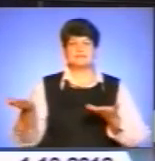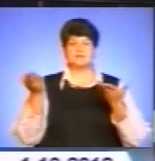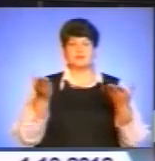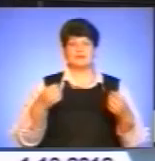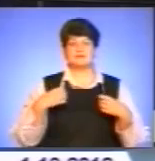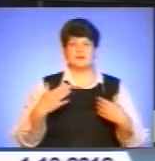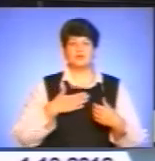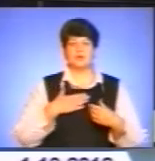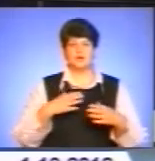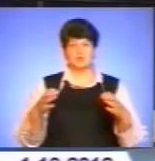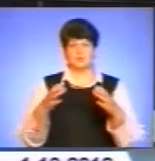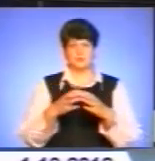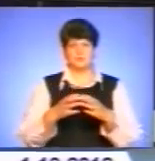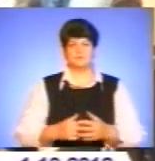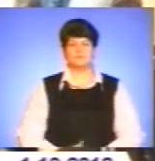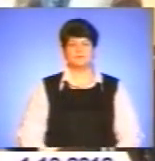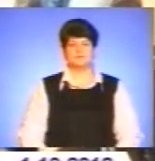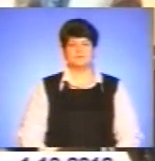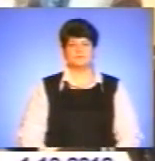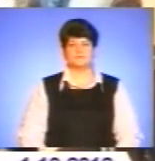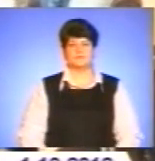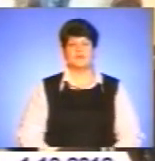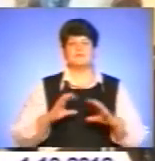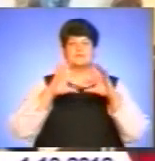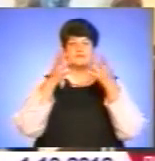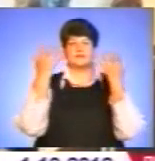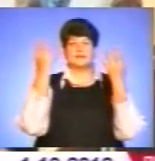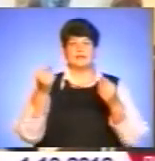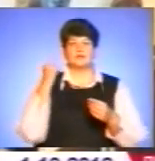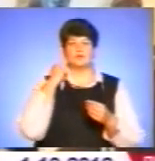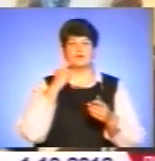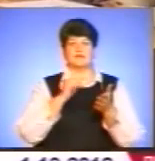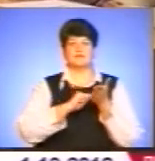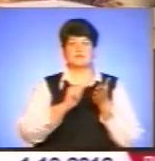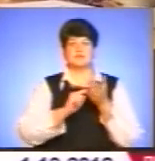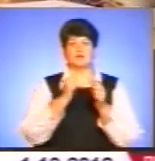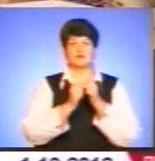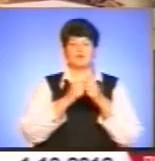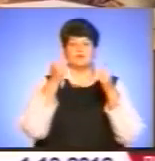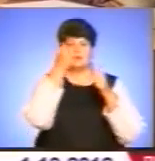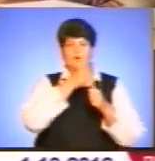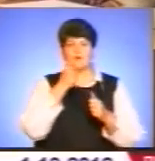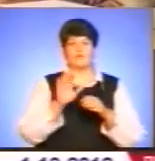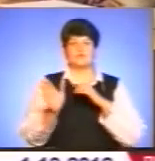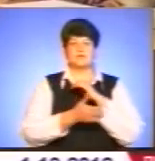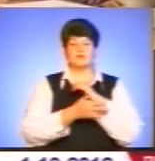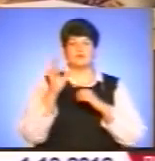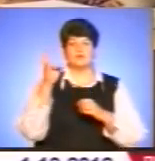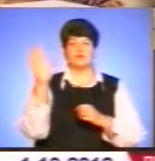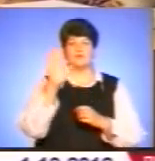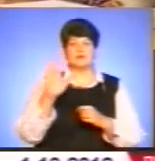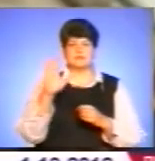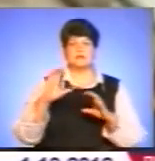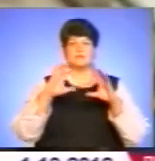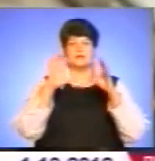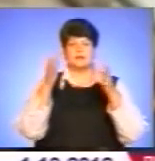свято і нашу знімальну групу. Всесвітній День Глухих відзначають щорічно, в останню неділю вересня. За статистикою на